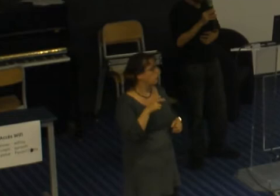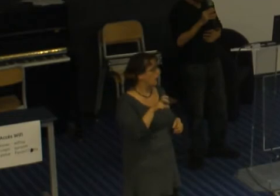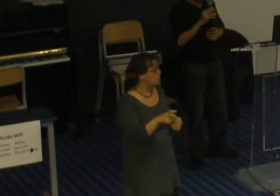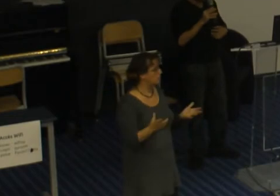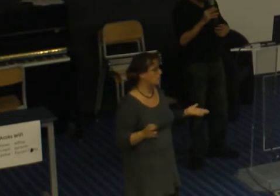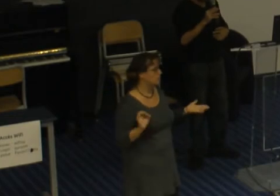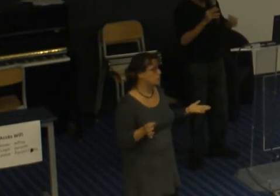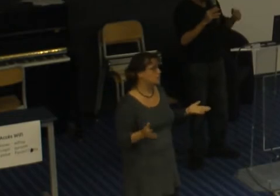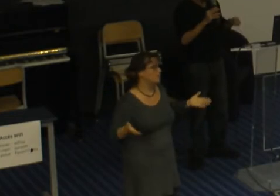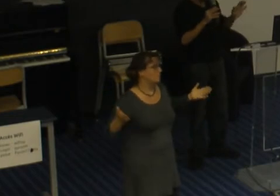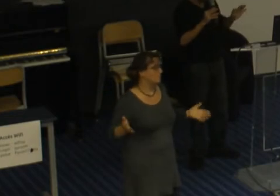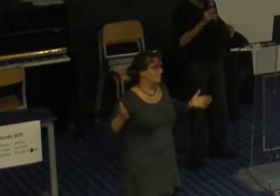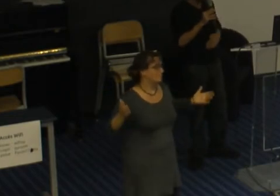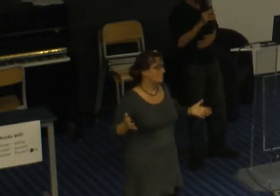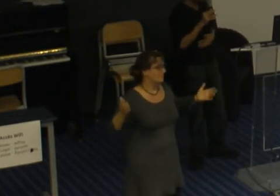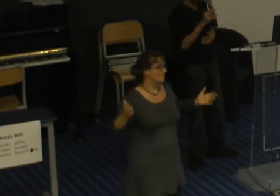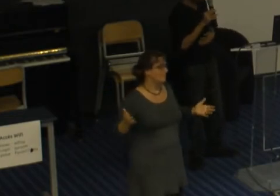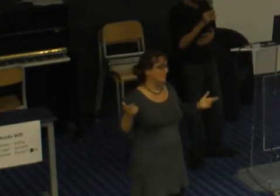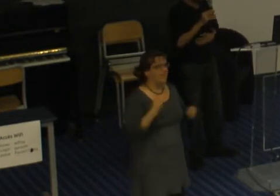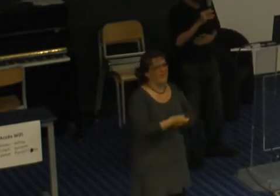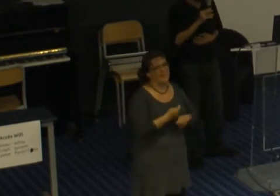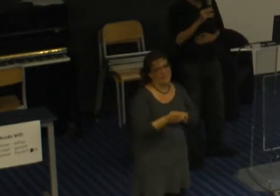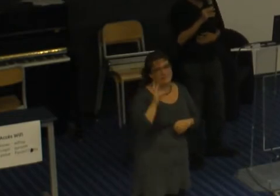oui là je faisais un peu exprès mais bon